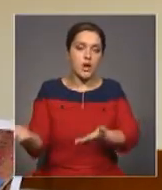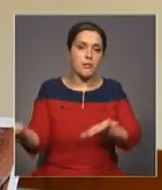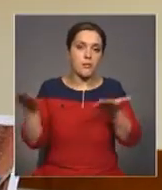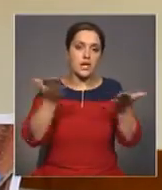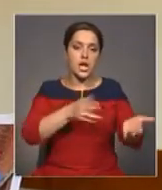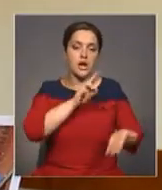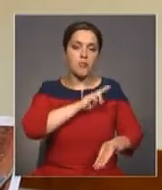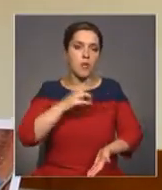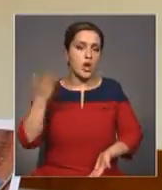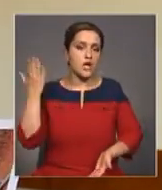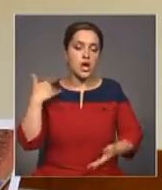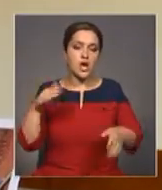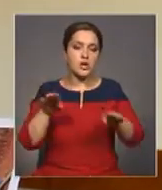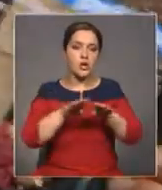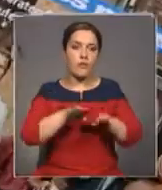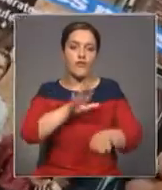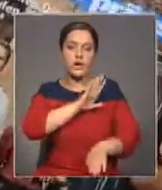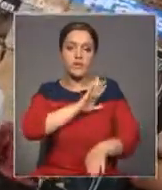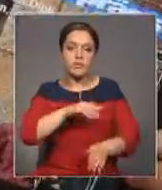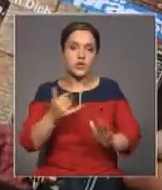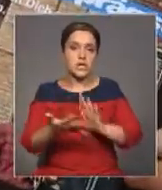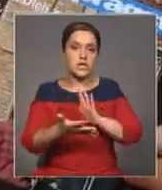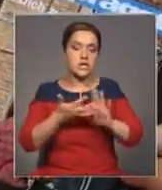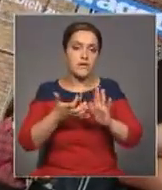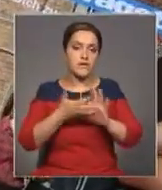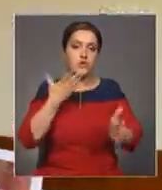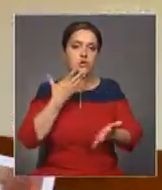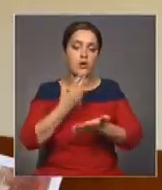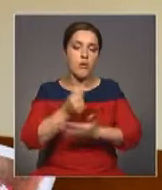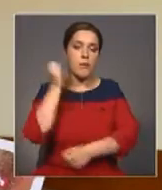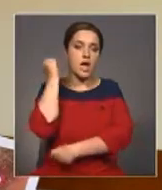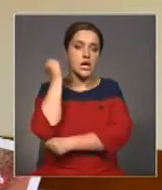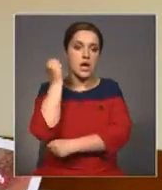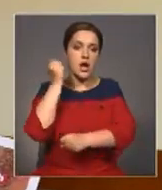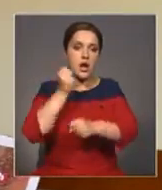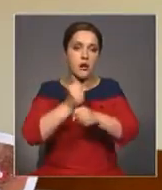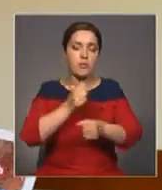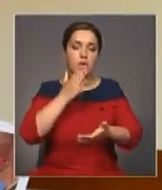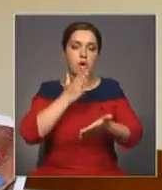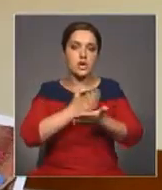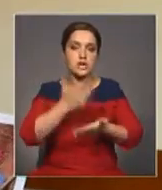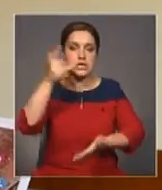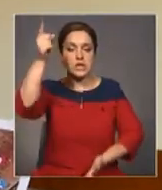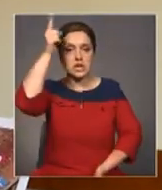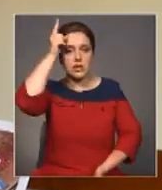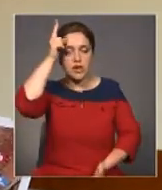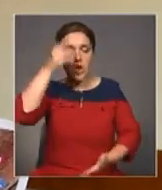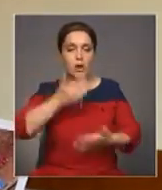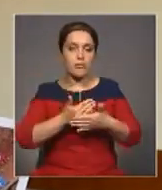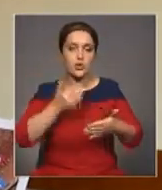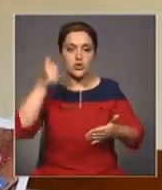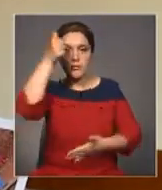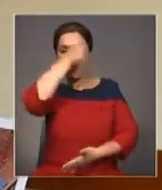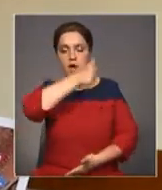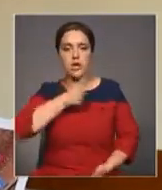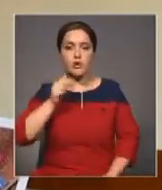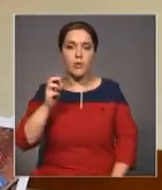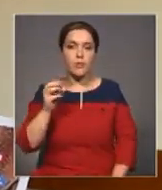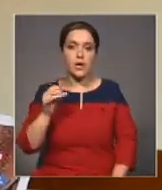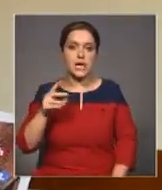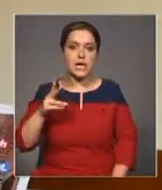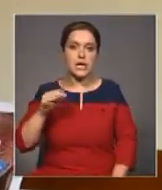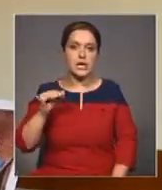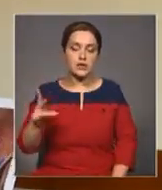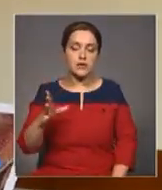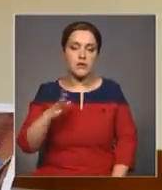Раньше такого не было. Дефицит собственных кадров особенно актуален для Берлина и земли Бранденбург. В прошлом году здесь был зарегистрирован самый